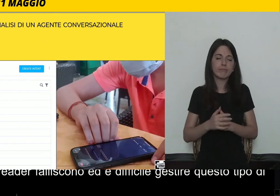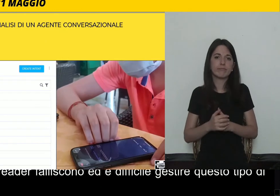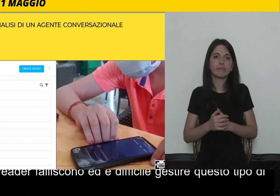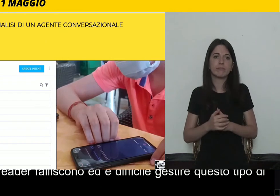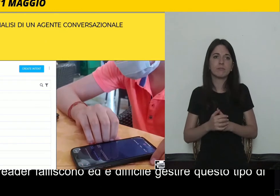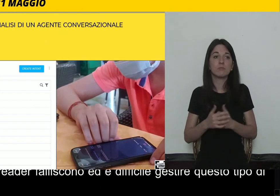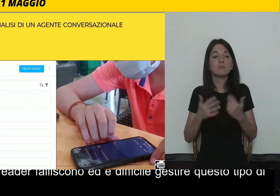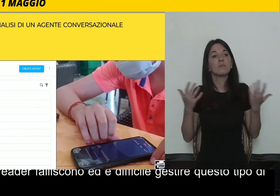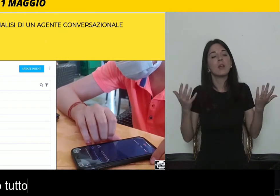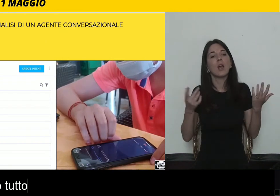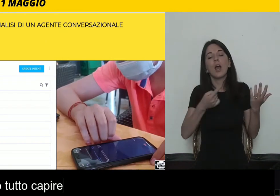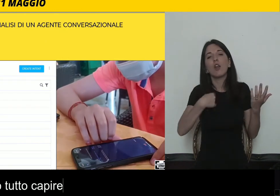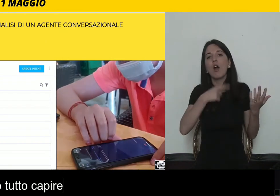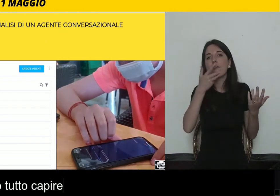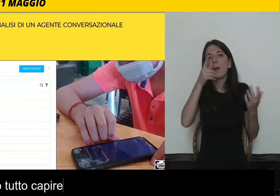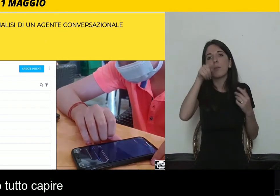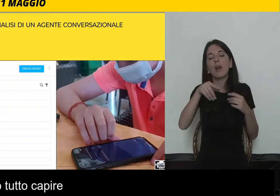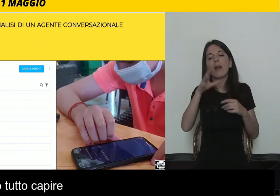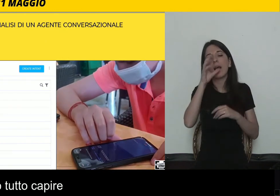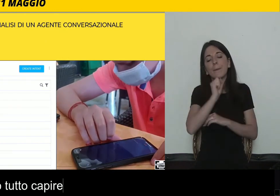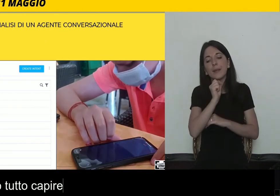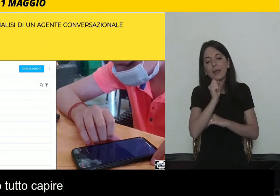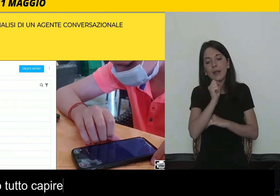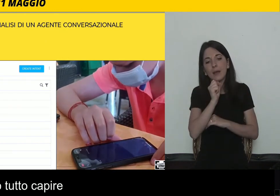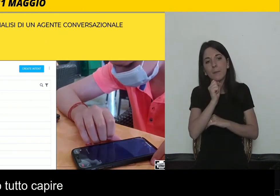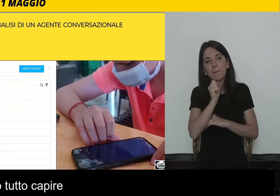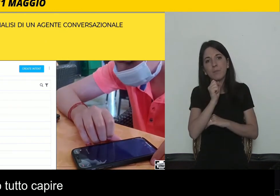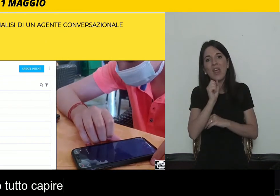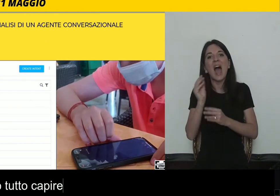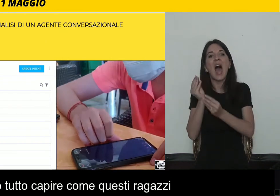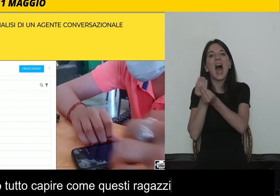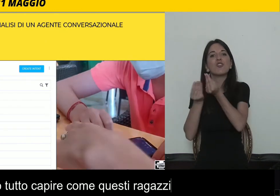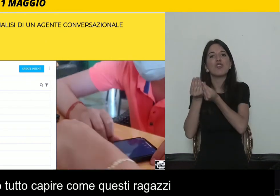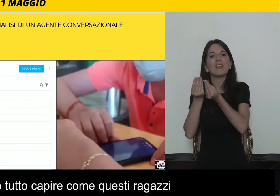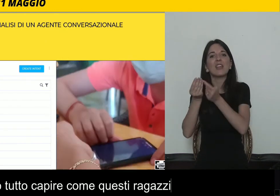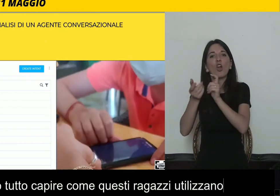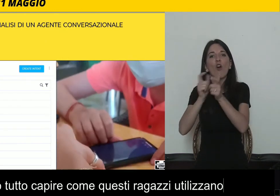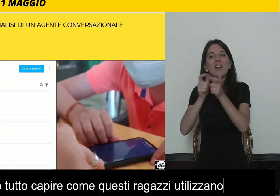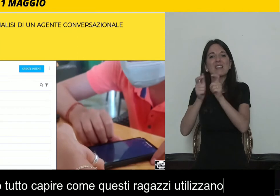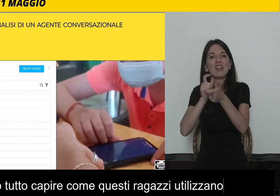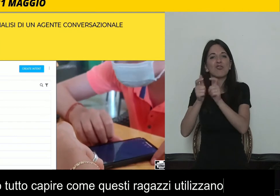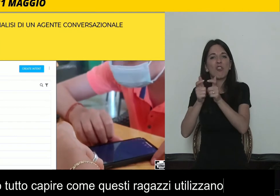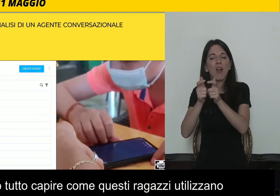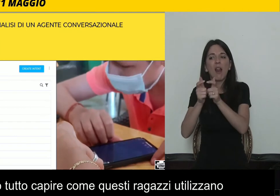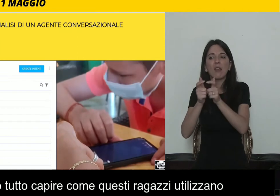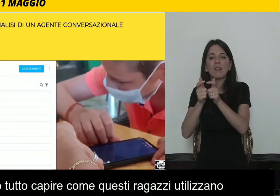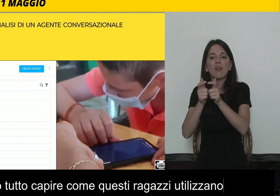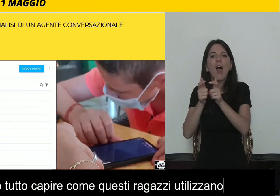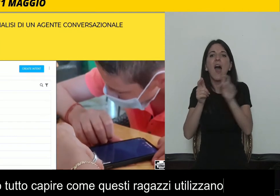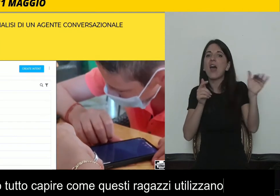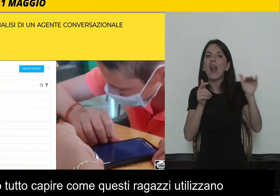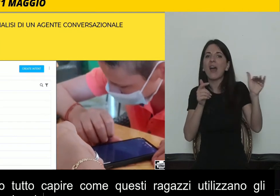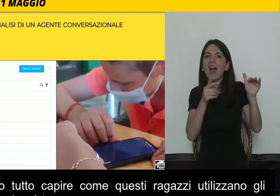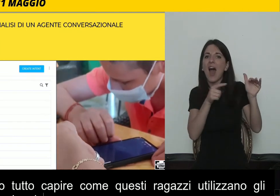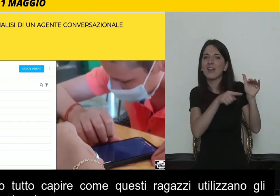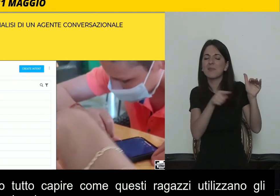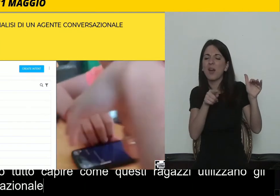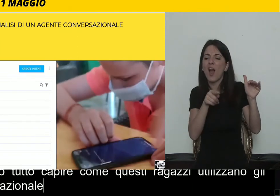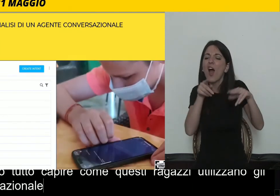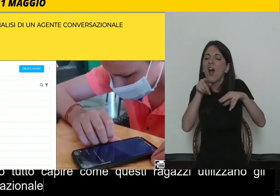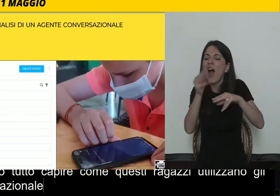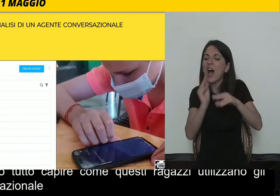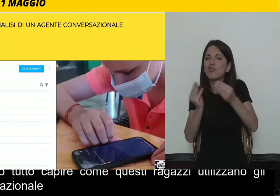questi ragazzi utilizzano gli agenti conversazionali, perché volevamo sempre avere il confronto tra